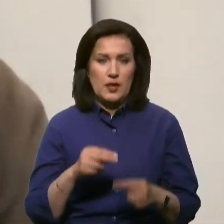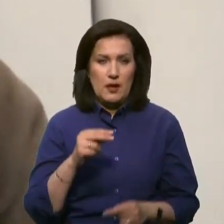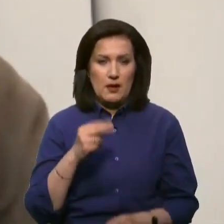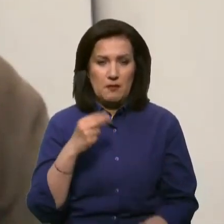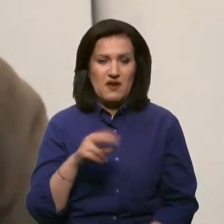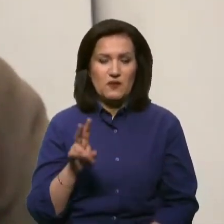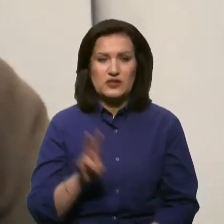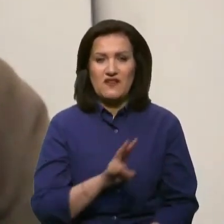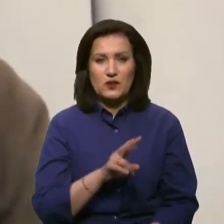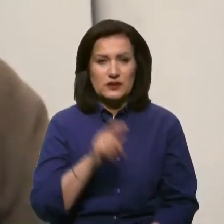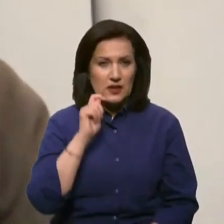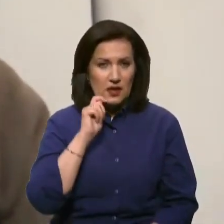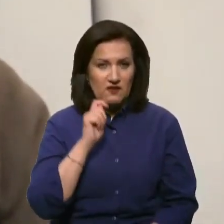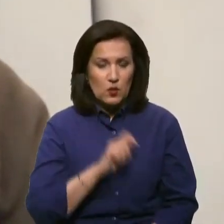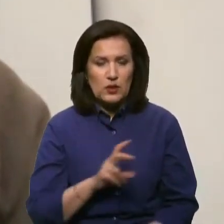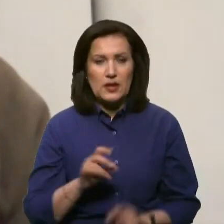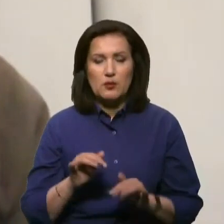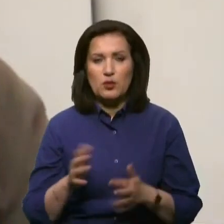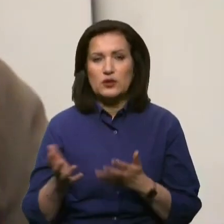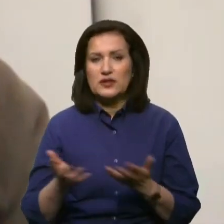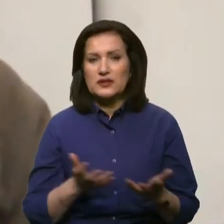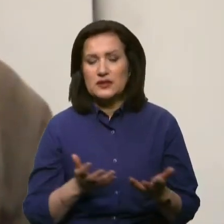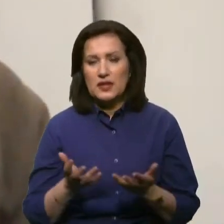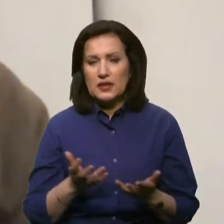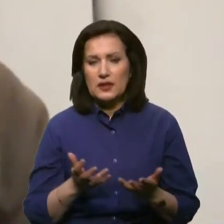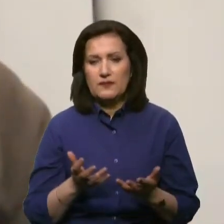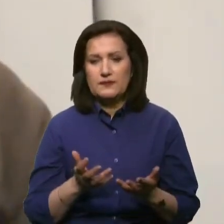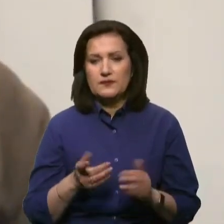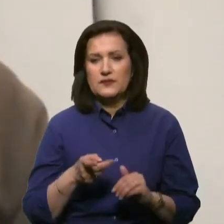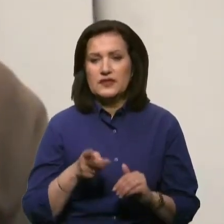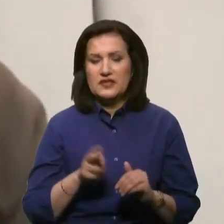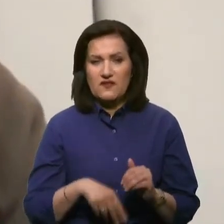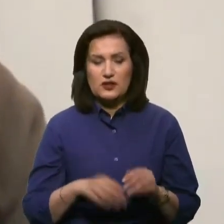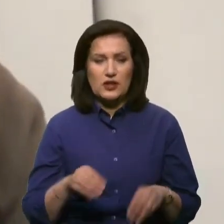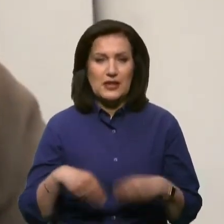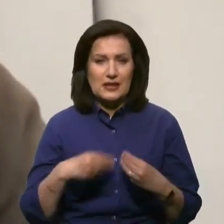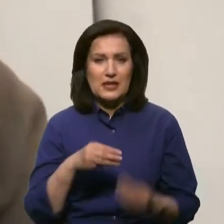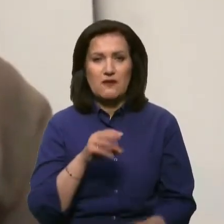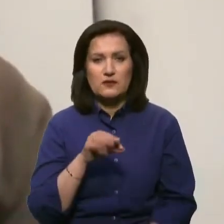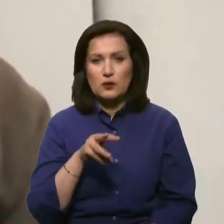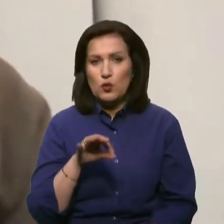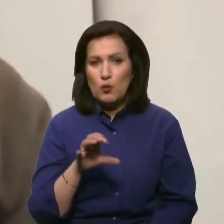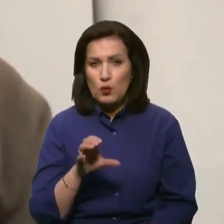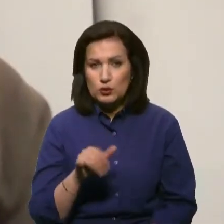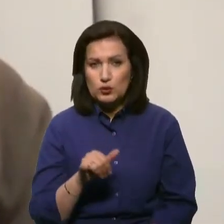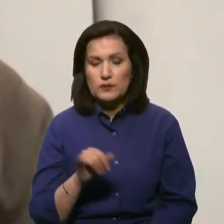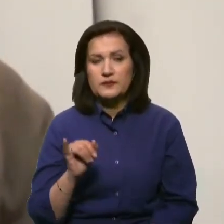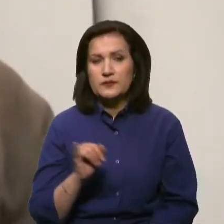церкви України, процес, який завершився наданням ТОМОСу і